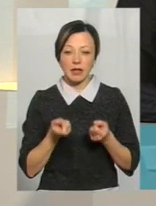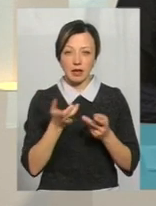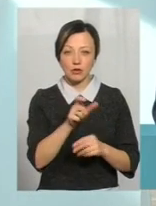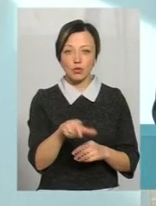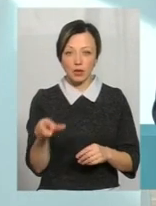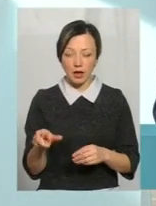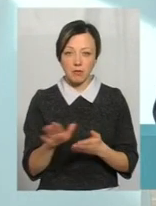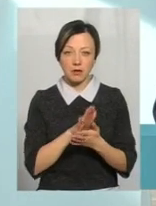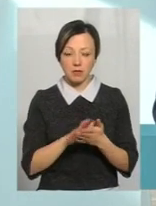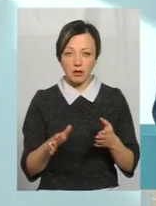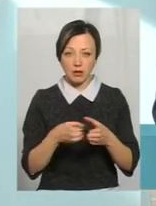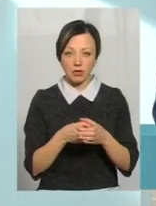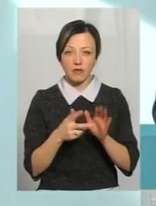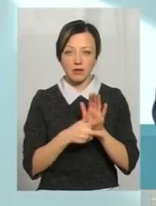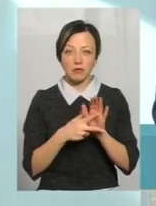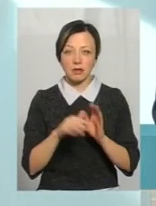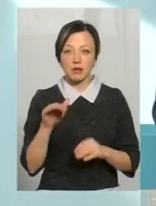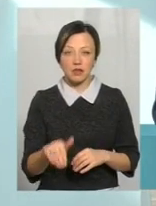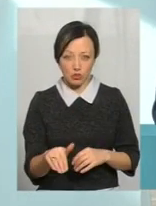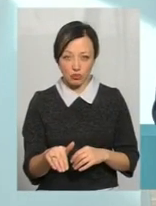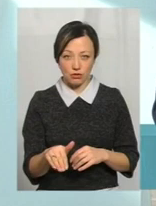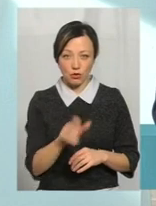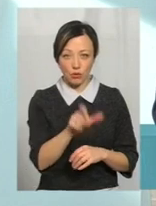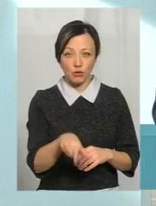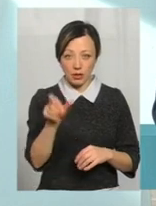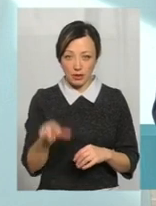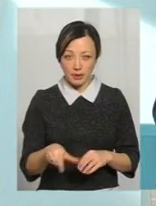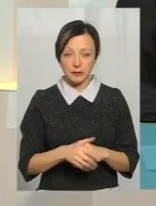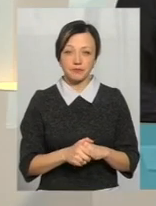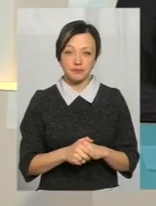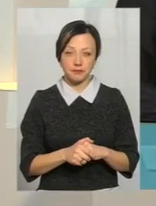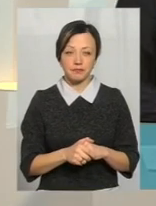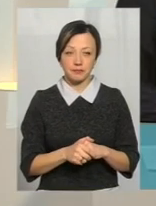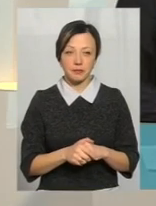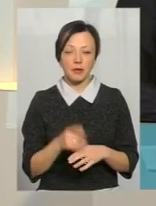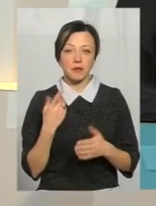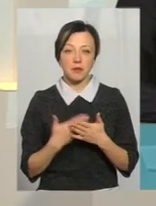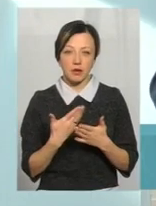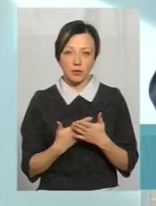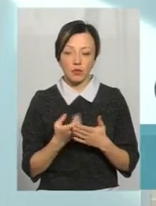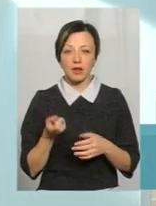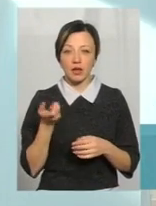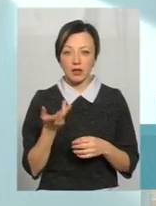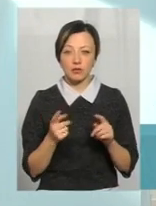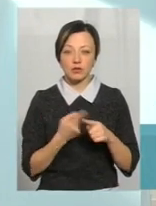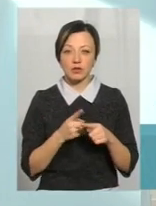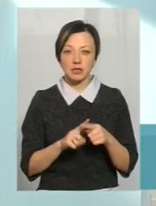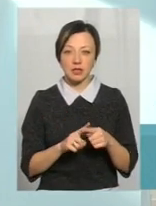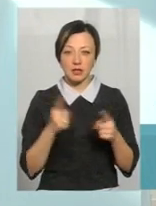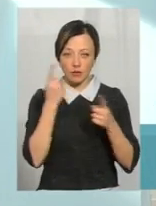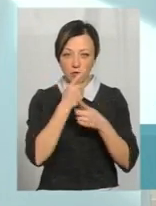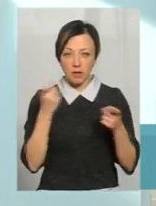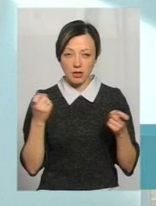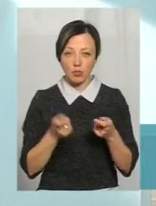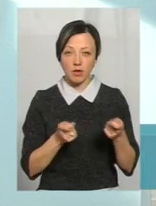пасажирів пільгової категорії, вона складає 80 тисяч. 80 тисяч у місті? орієнтовна кількість, тому що це за інформацією